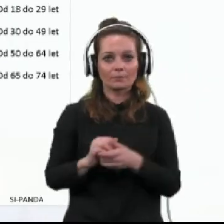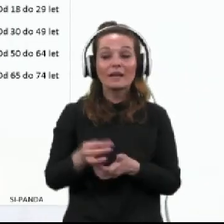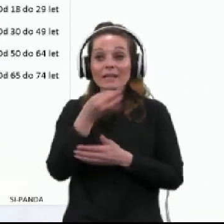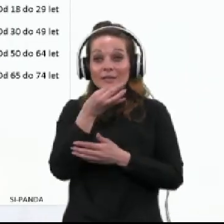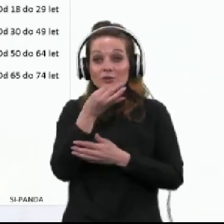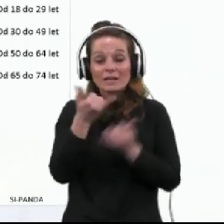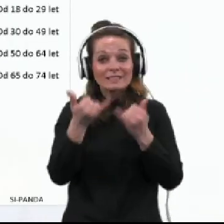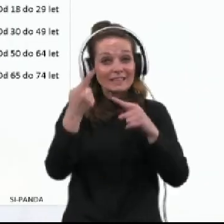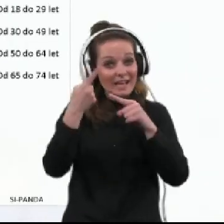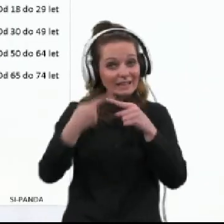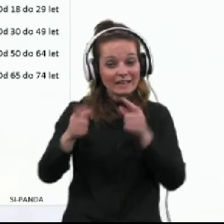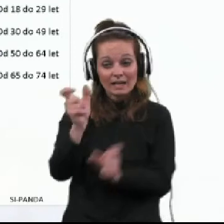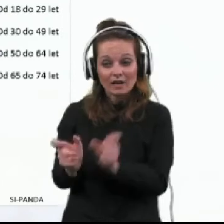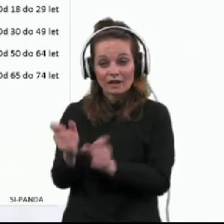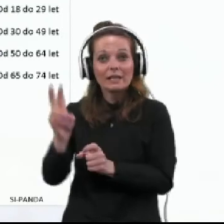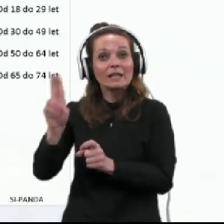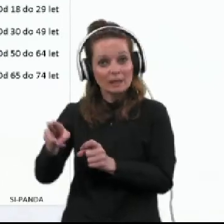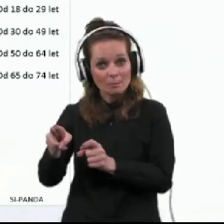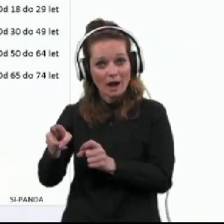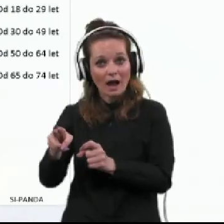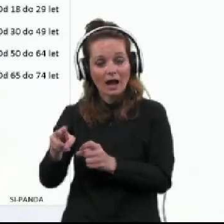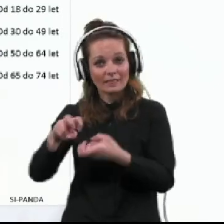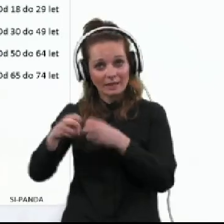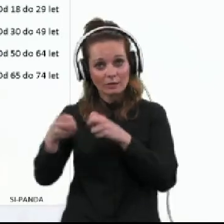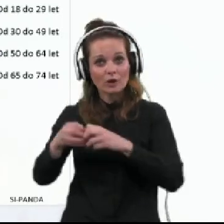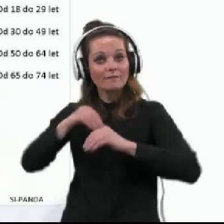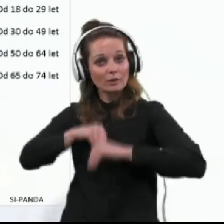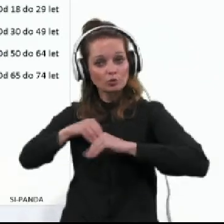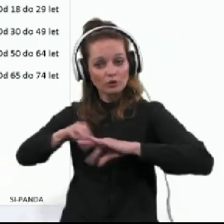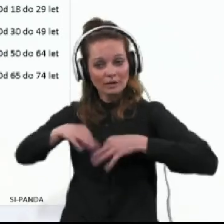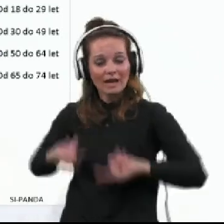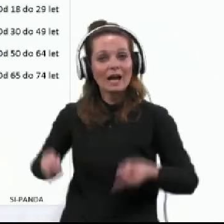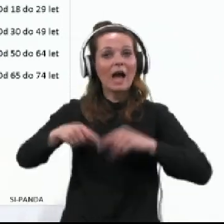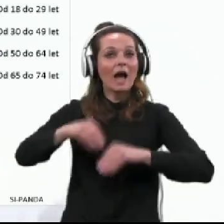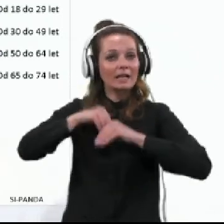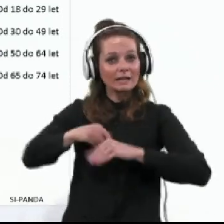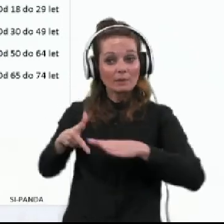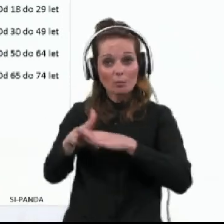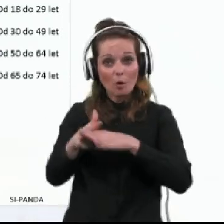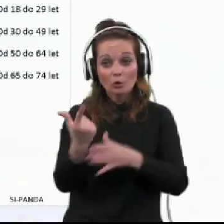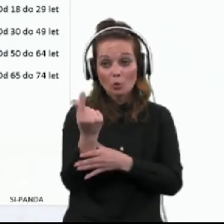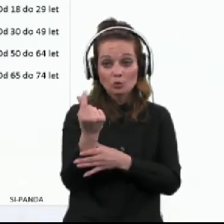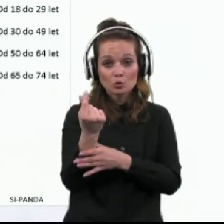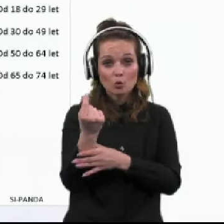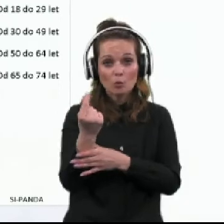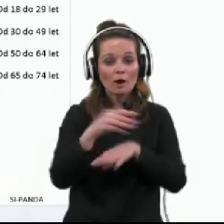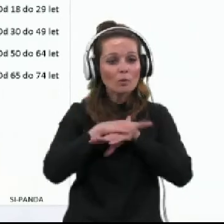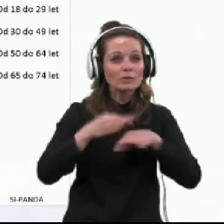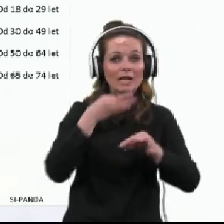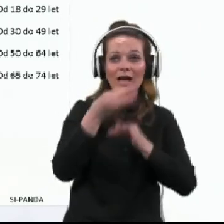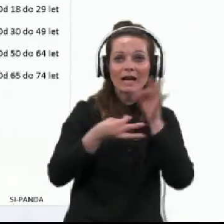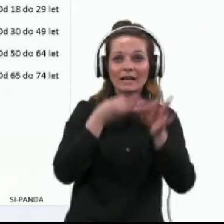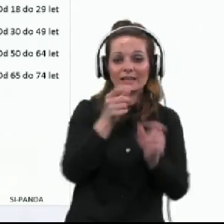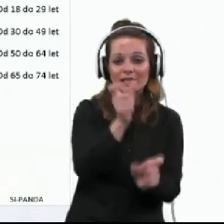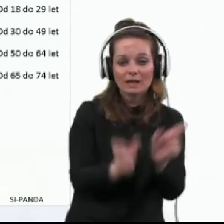Če se deleži oseb z zaznanimi težavami v duševnem zdravju ali depresivno motnje skupaj, pri vseh anketiranih